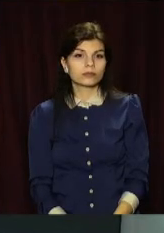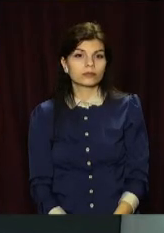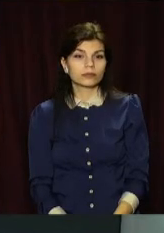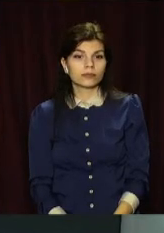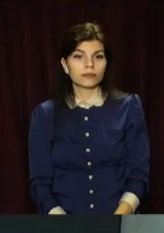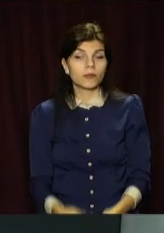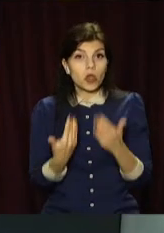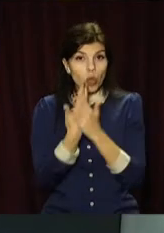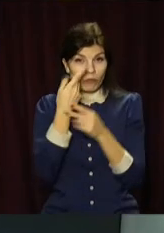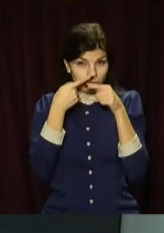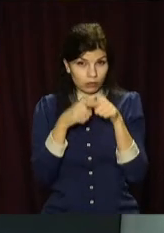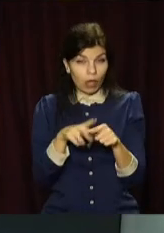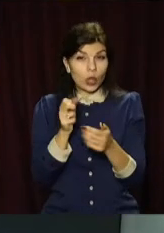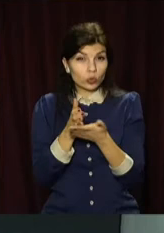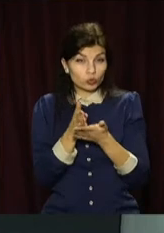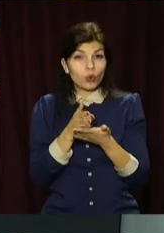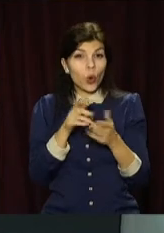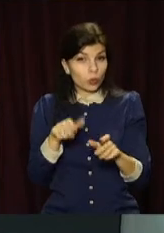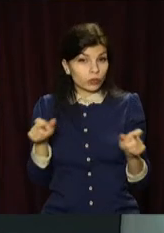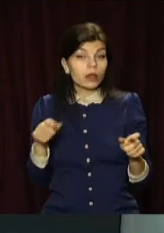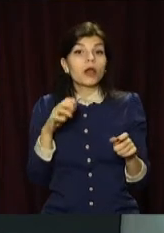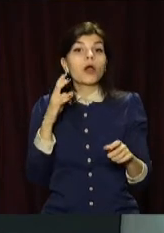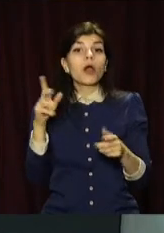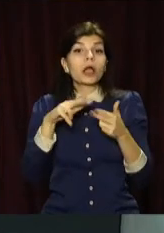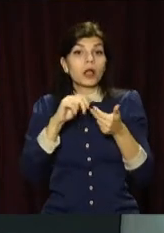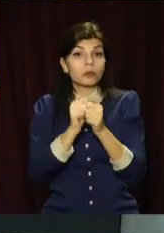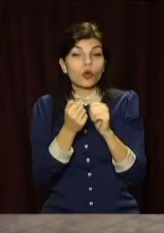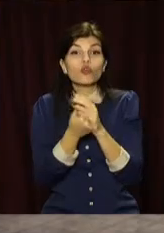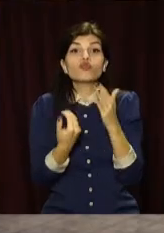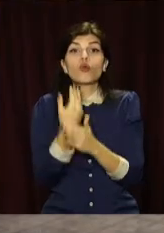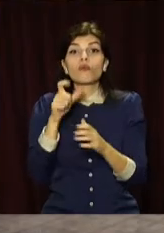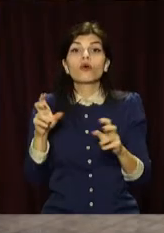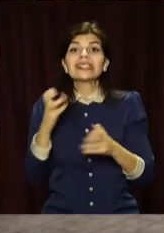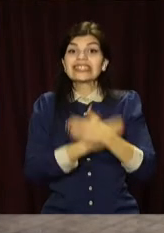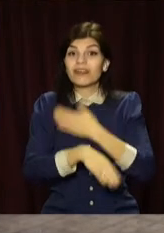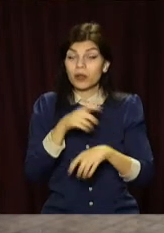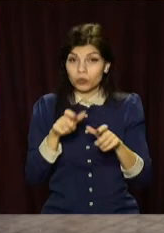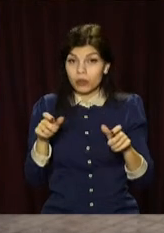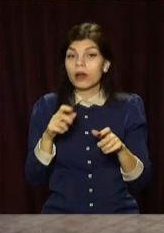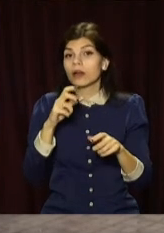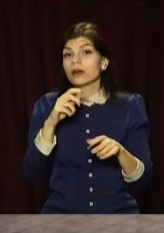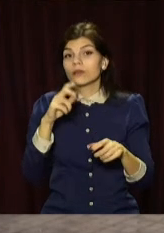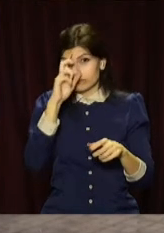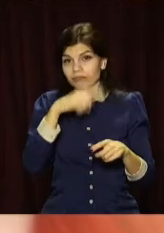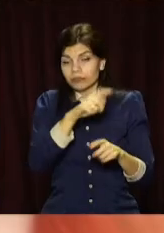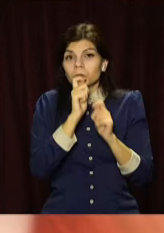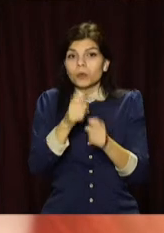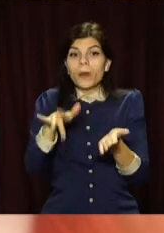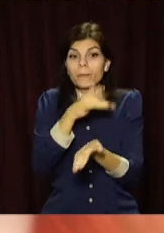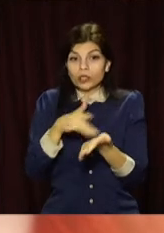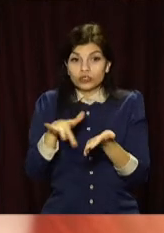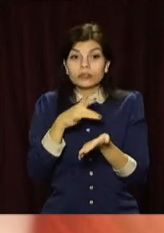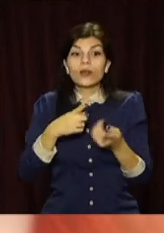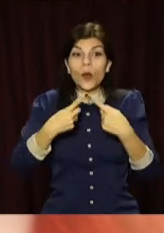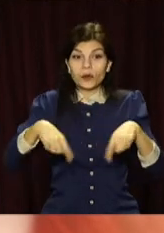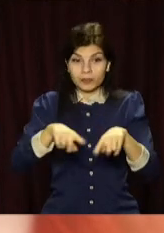Нові технології на службі людей. У Кам'янському до Міжнародного дня людей з інвалідністю влада подарувала новий планшет місцевій